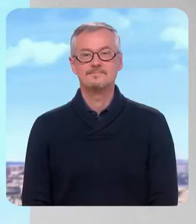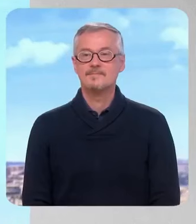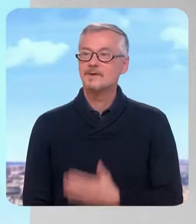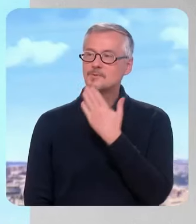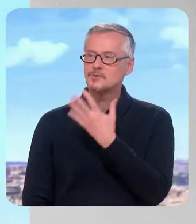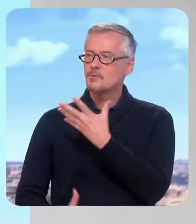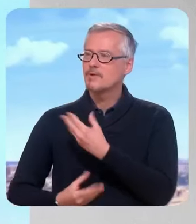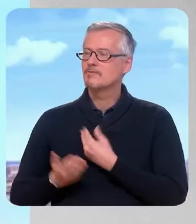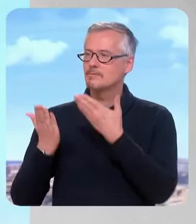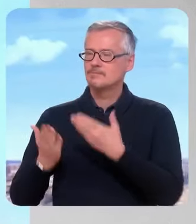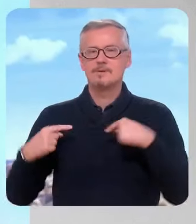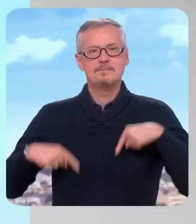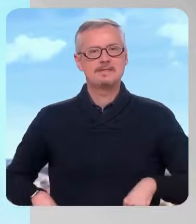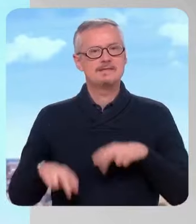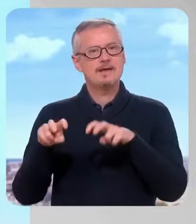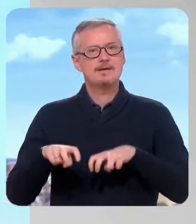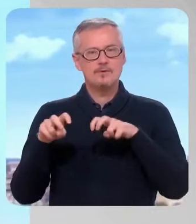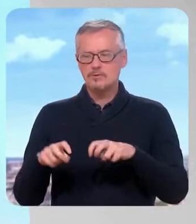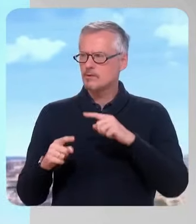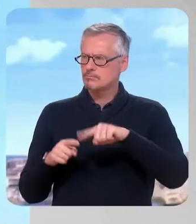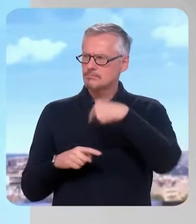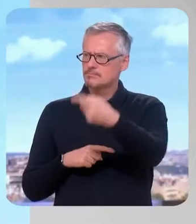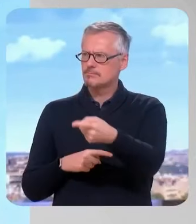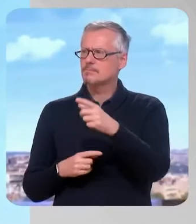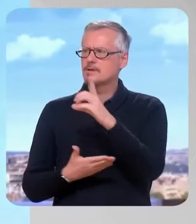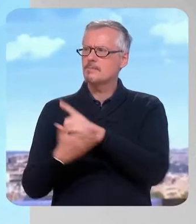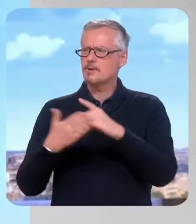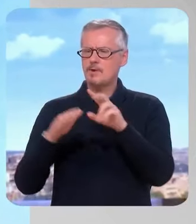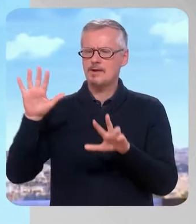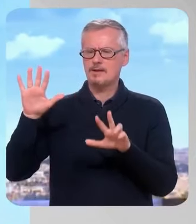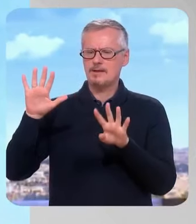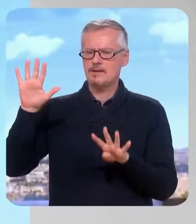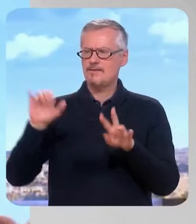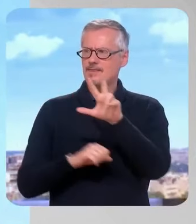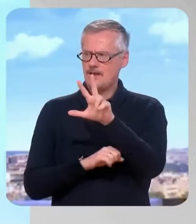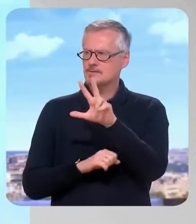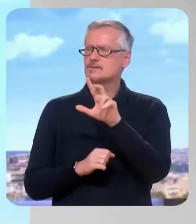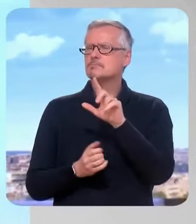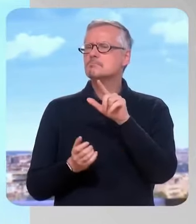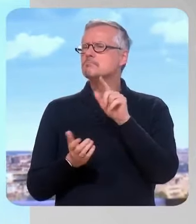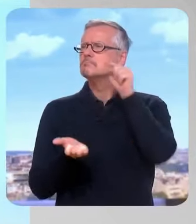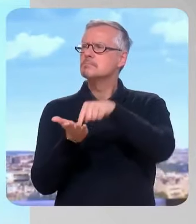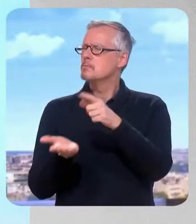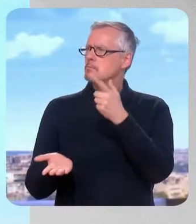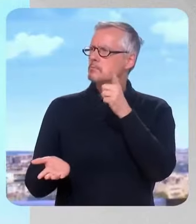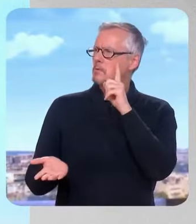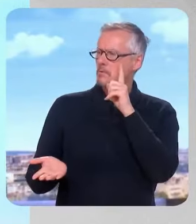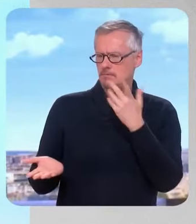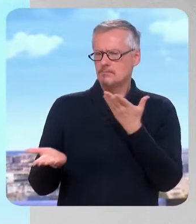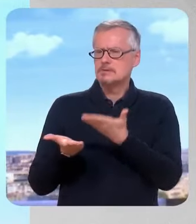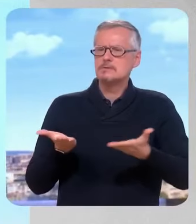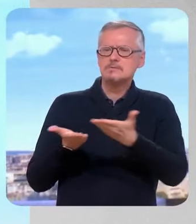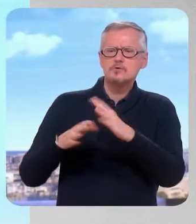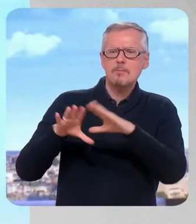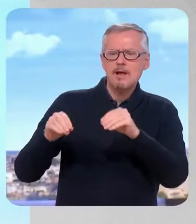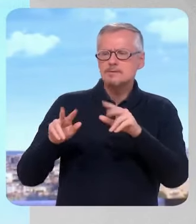Bienvenue dans les 4EV, Marc Fainot. Alors dans quelques minutes, vous serez en Seine-Saint-Denis avec les services de sécurité sanitaire. Parce que les Jeux Olympiques, ça va être aussi des millions de